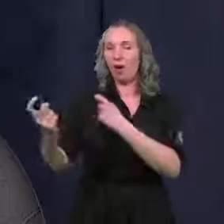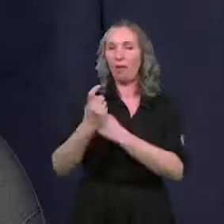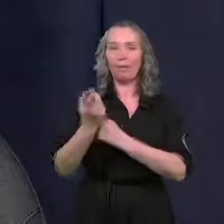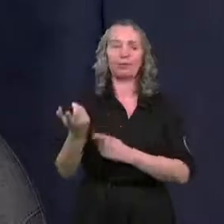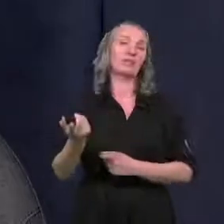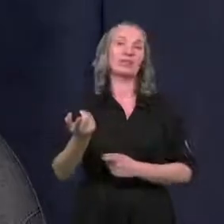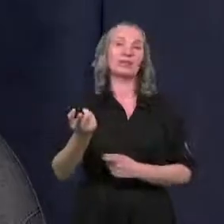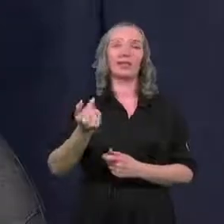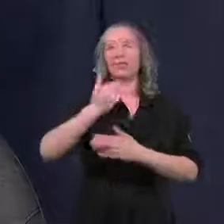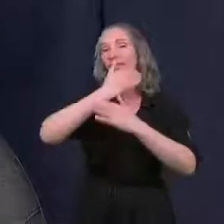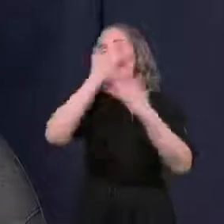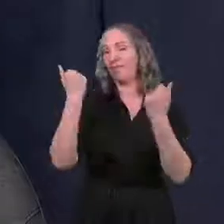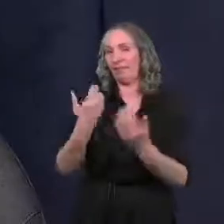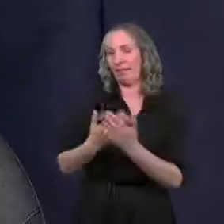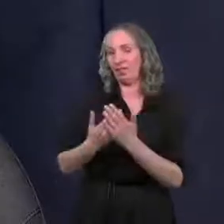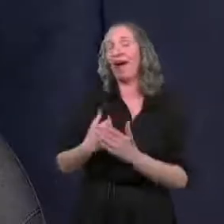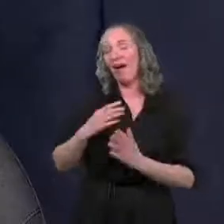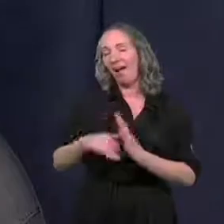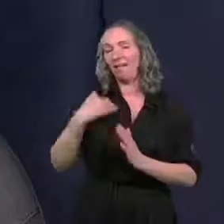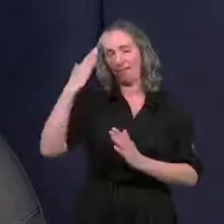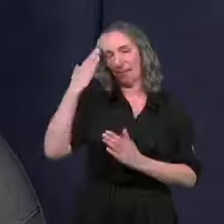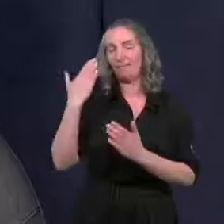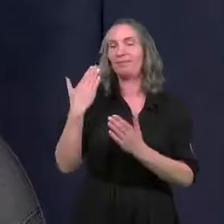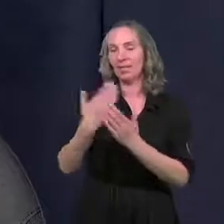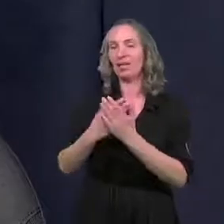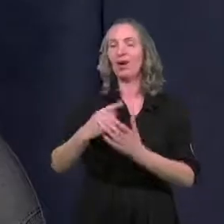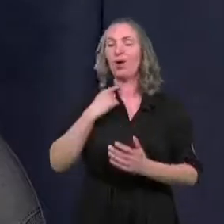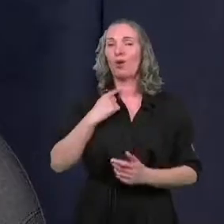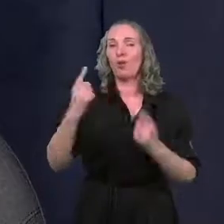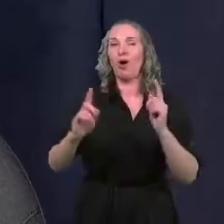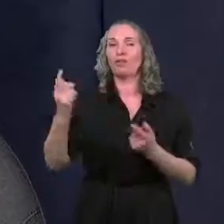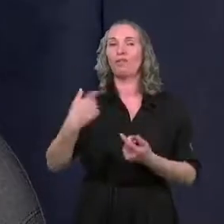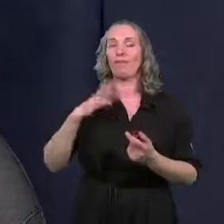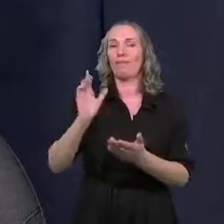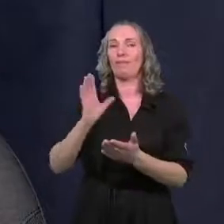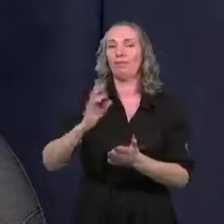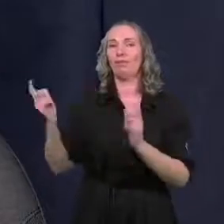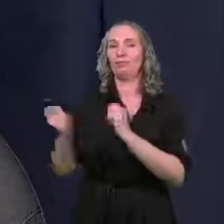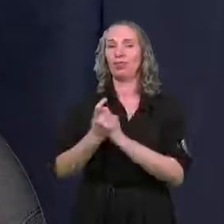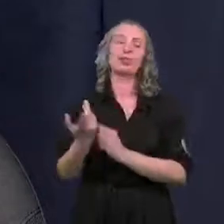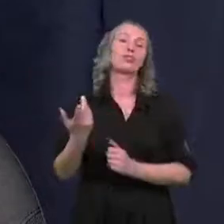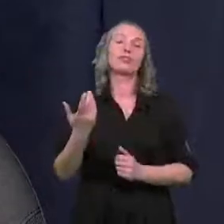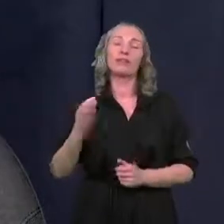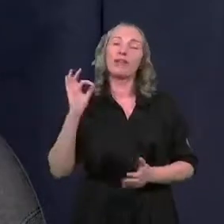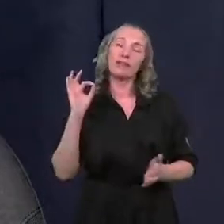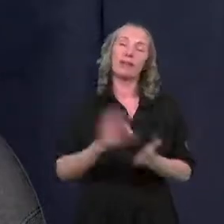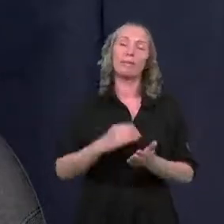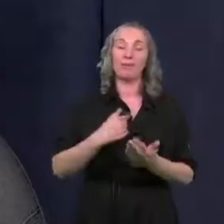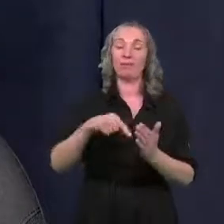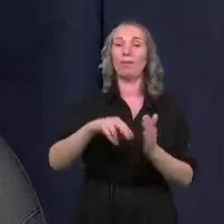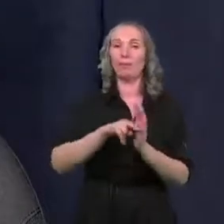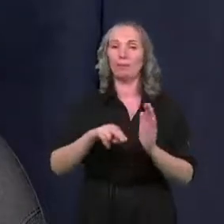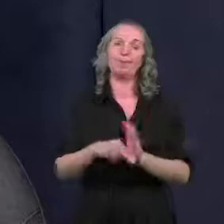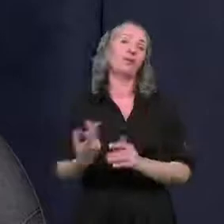oczywiście nie wiedzieć czemu albo właściwie wiedzieć czemu zagłosowali przeciw. I na pewno ten program